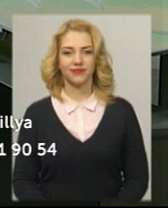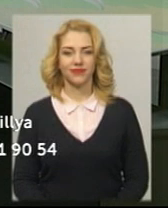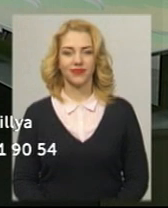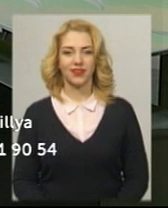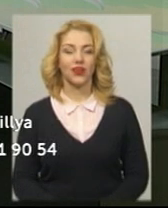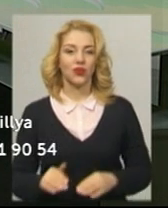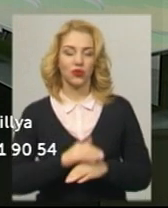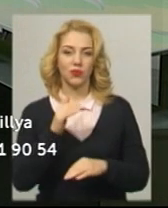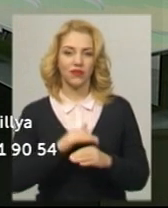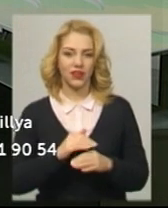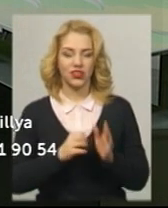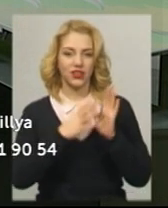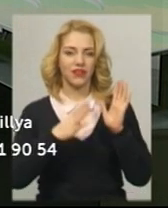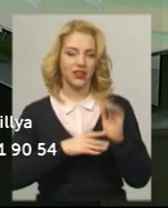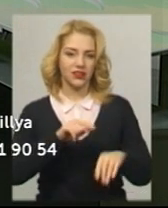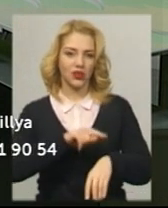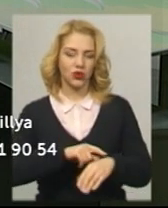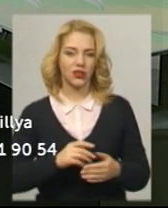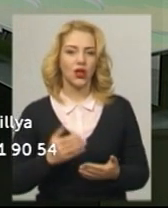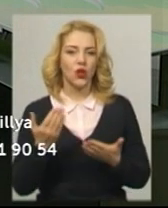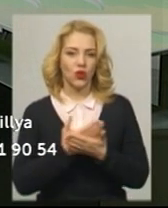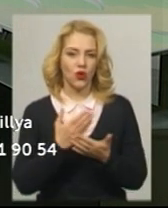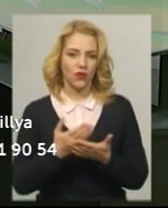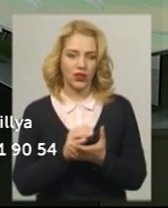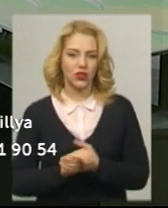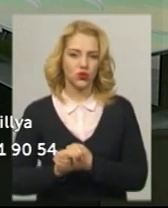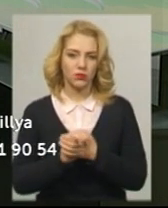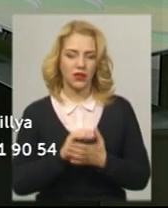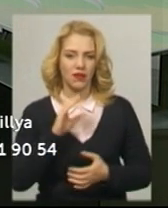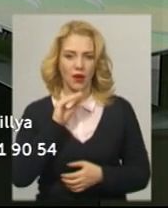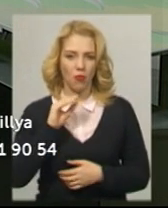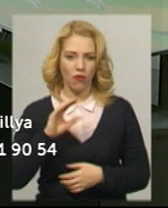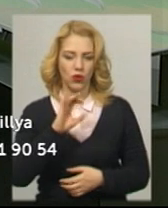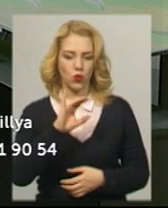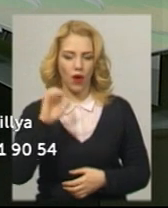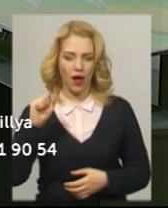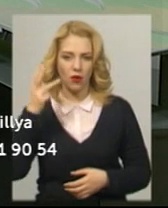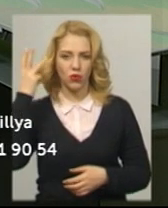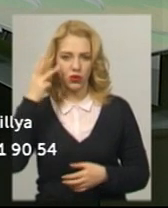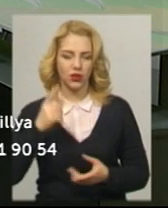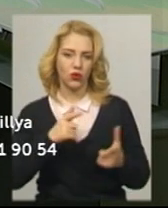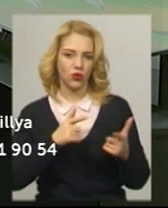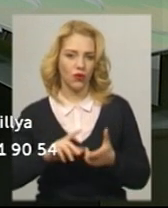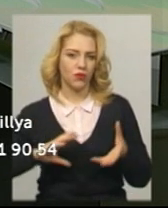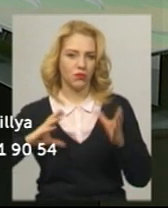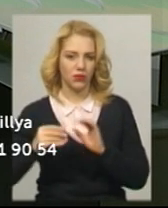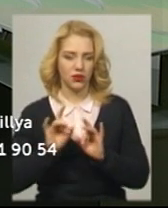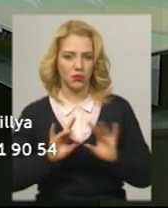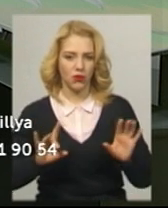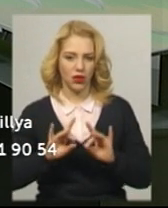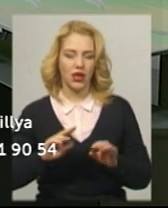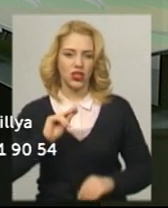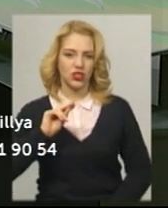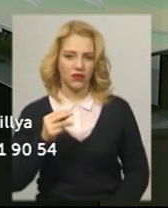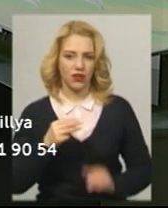Добрий вечір, 19-го година. Служба новин Суспільного мовника ЯП «Ділля» готова підбити інформаційний підсумок в 2-рка 4 січня.